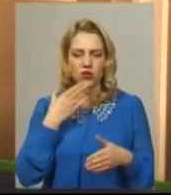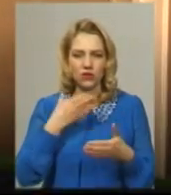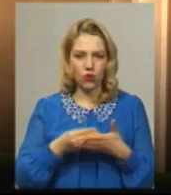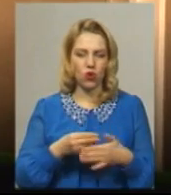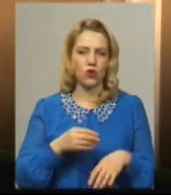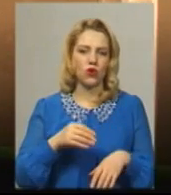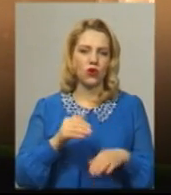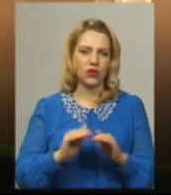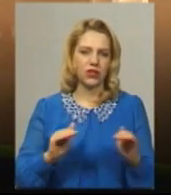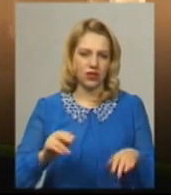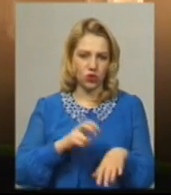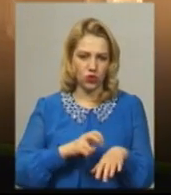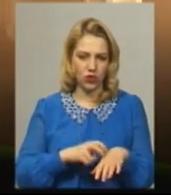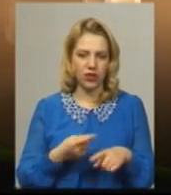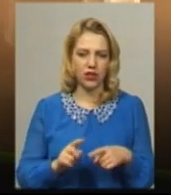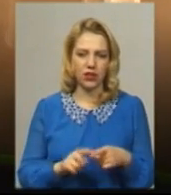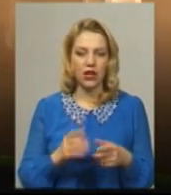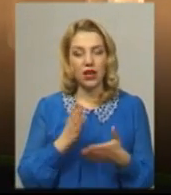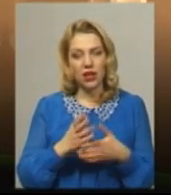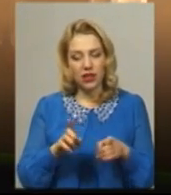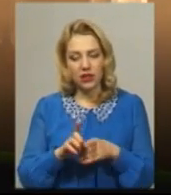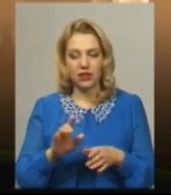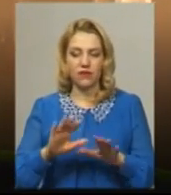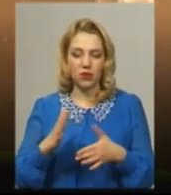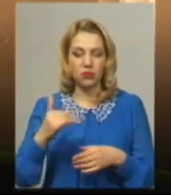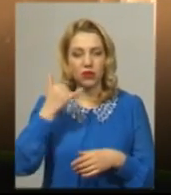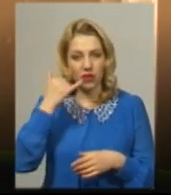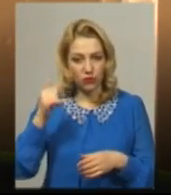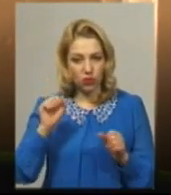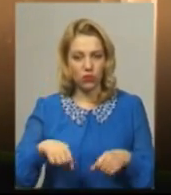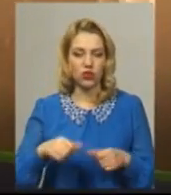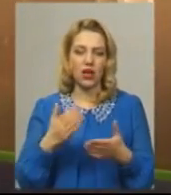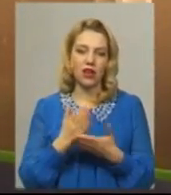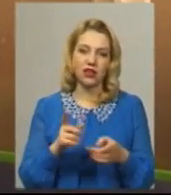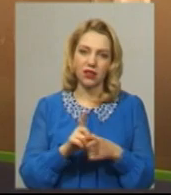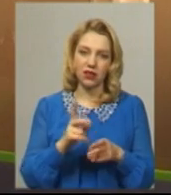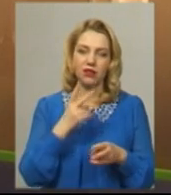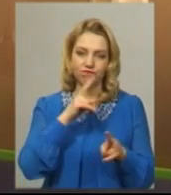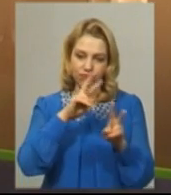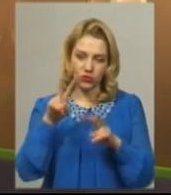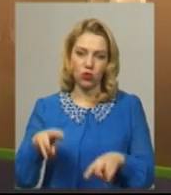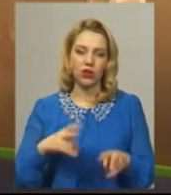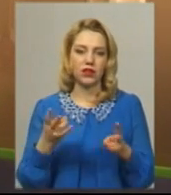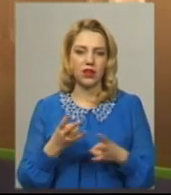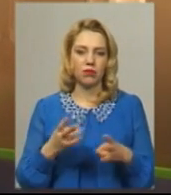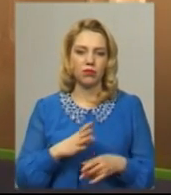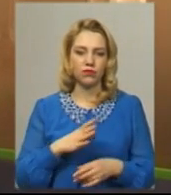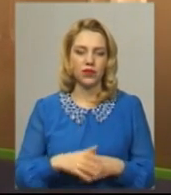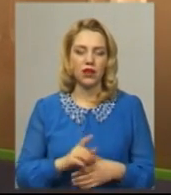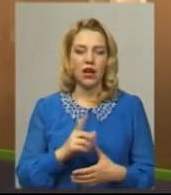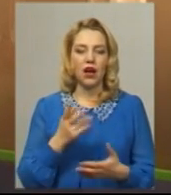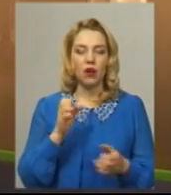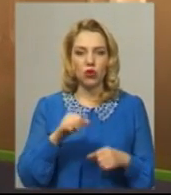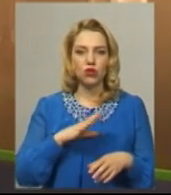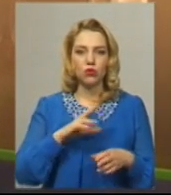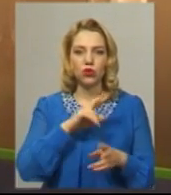випадки, яких можна консультувати по телефону, є випадки, але їх небагато, а є такі, коли потрібно проводити огляд. Тобто огляд може бути на тому,